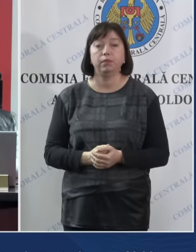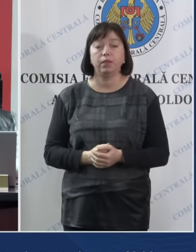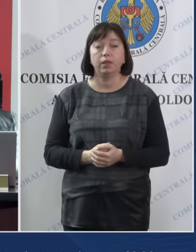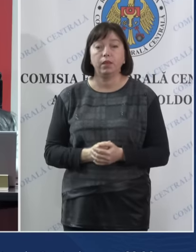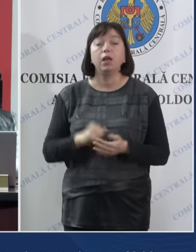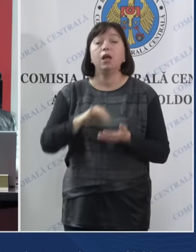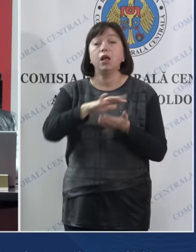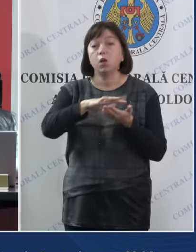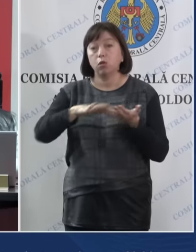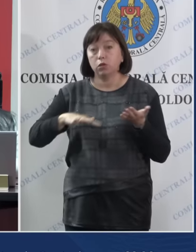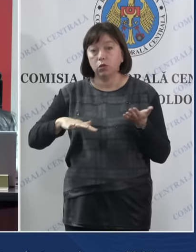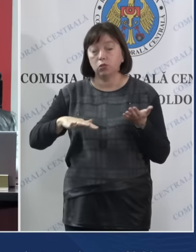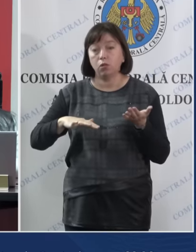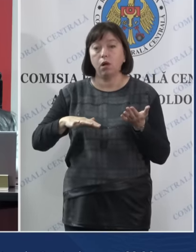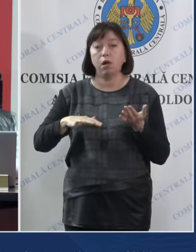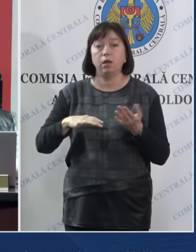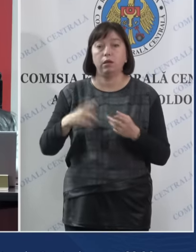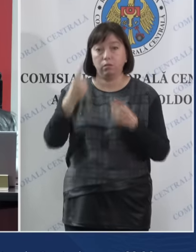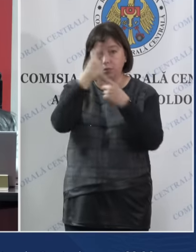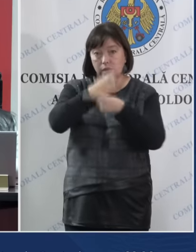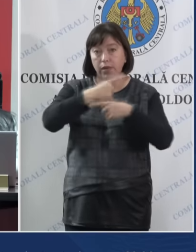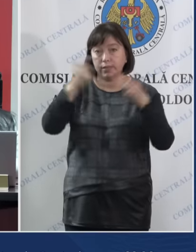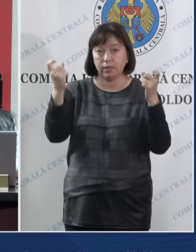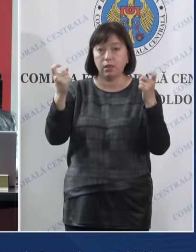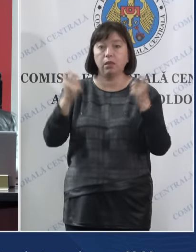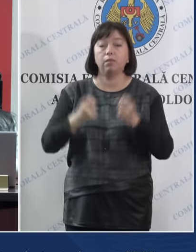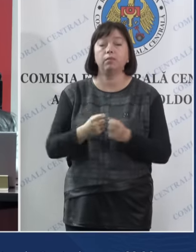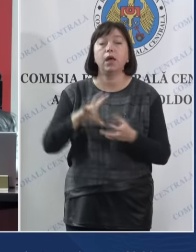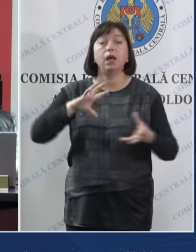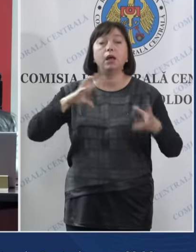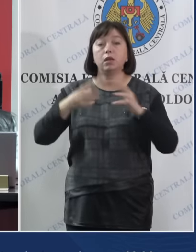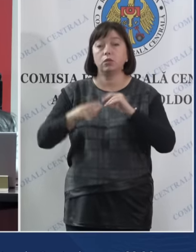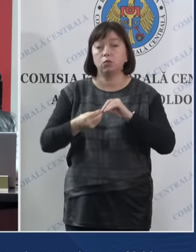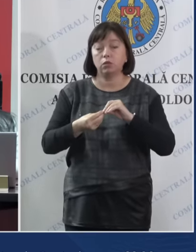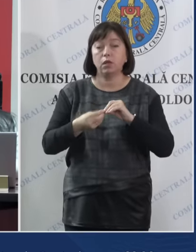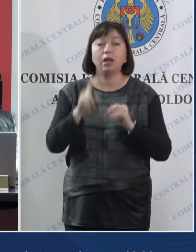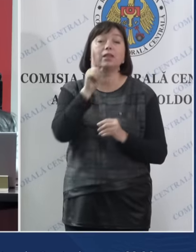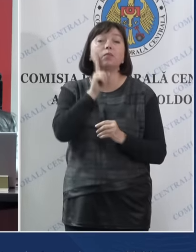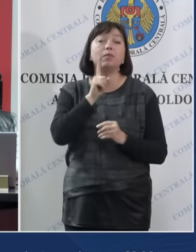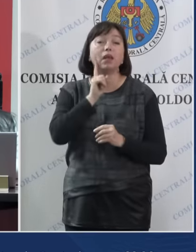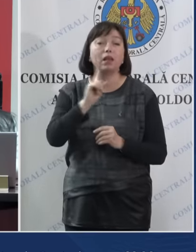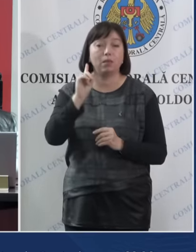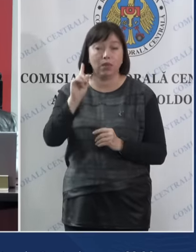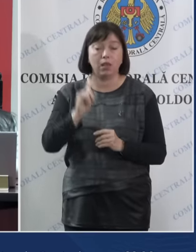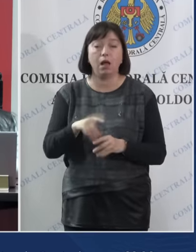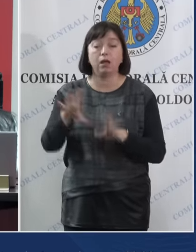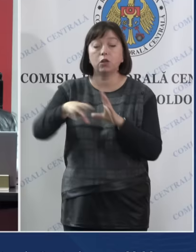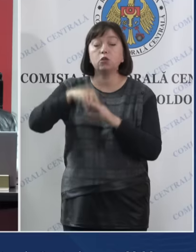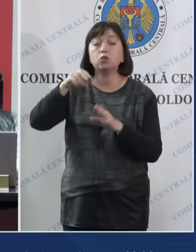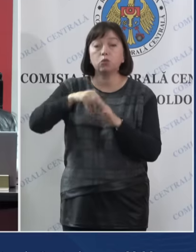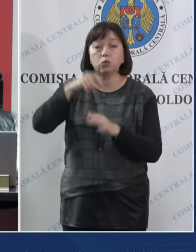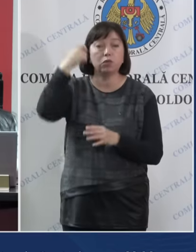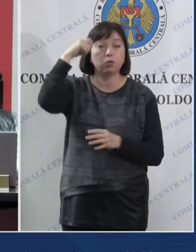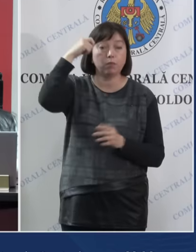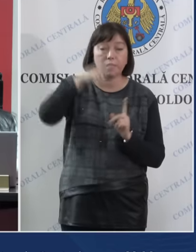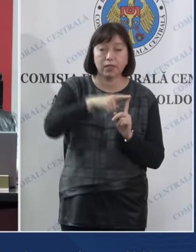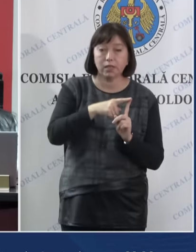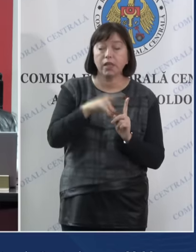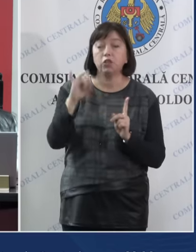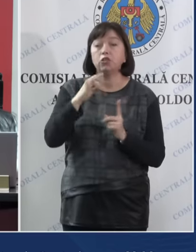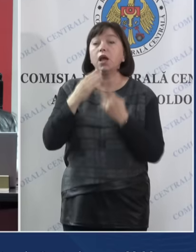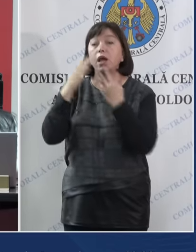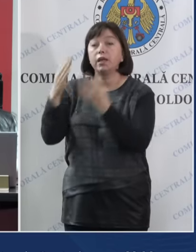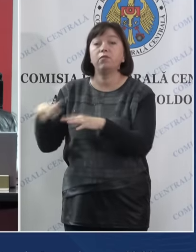În continuare prezentăm rezultatele preliminare ale scrutinului prezidențial și